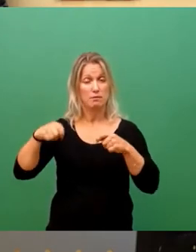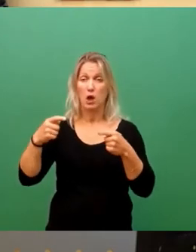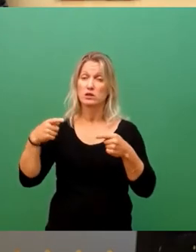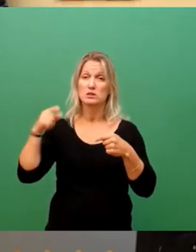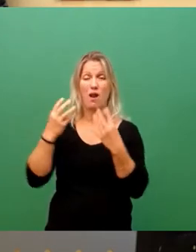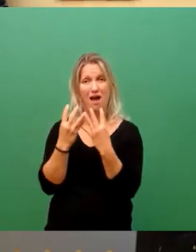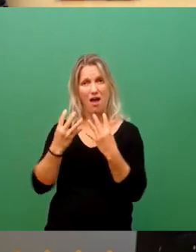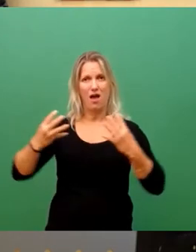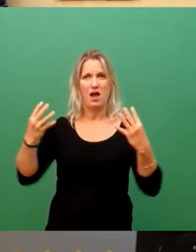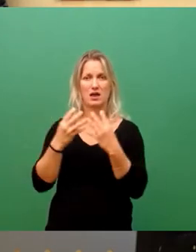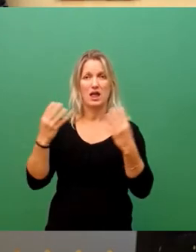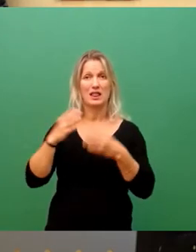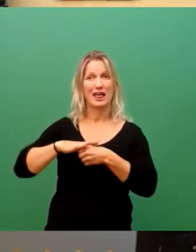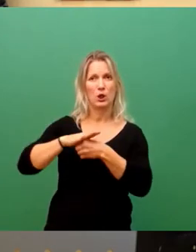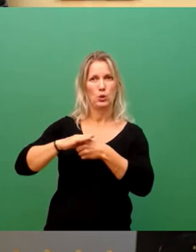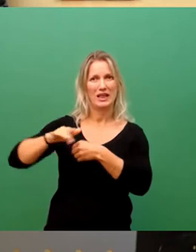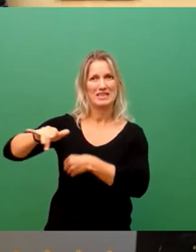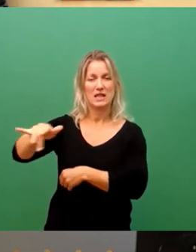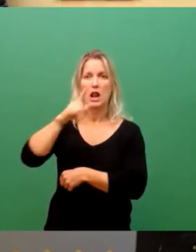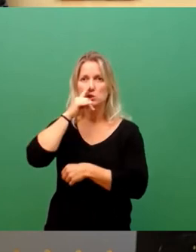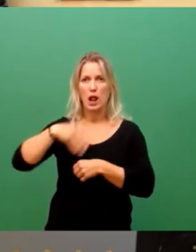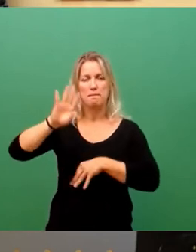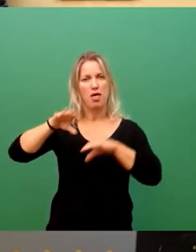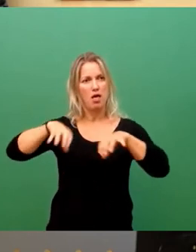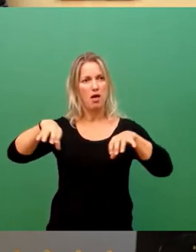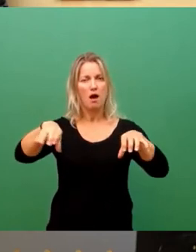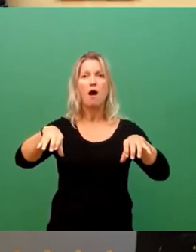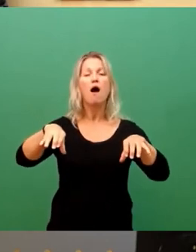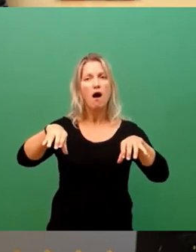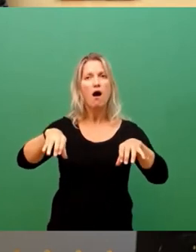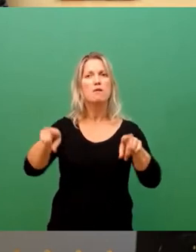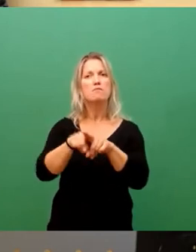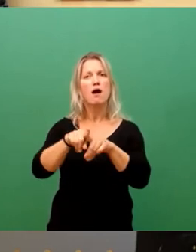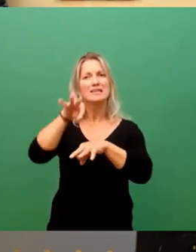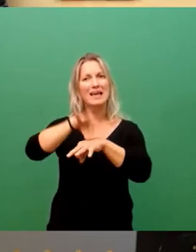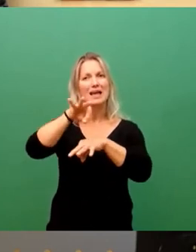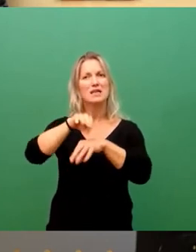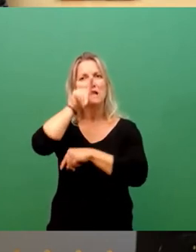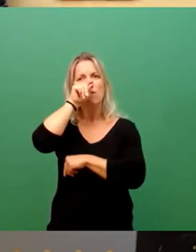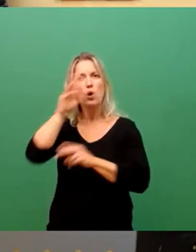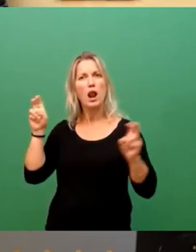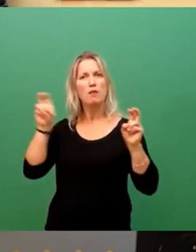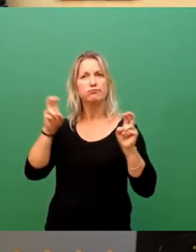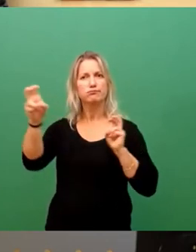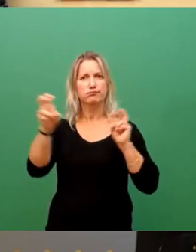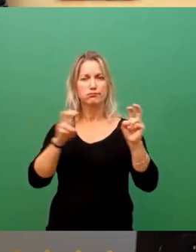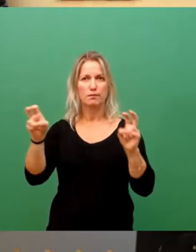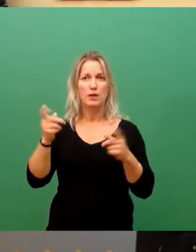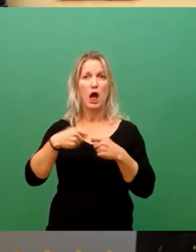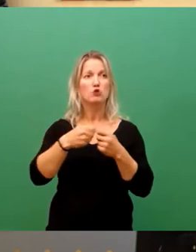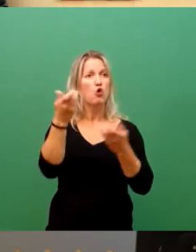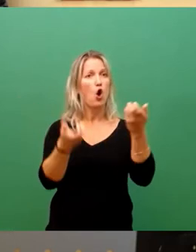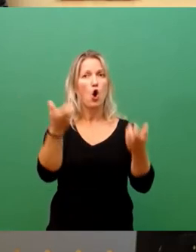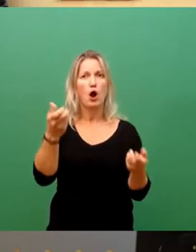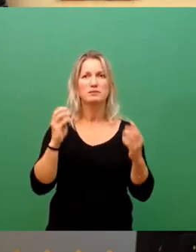und grünen Inseln stärker gegliedert und dadurch Heimstatt für Vögel und Insekten werden. Streuobstwiesen sollen geschützt